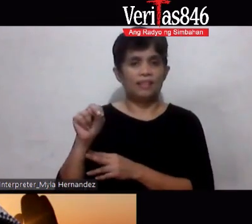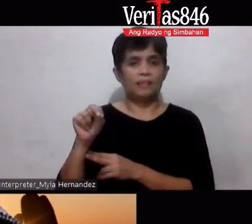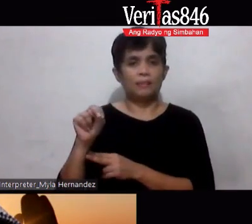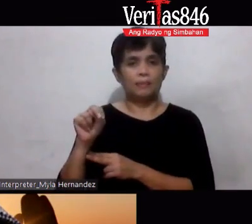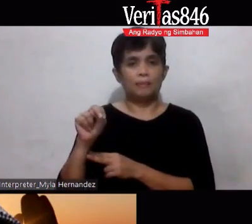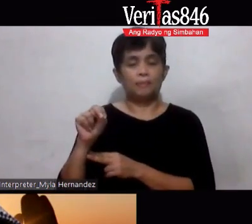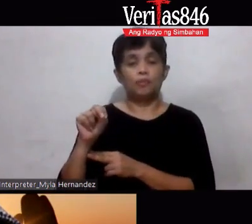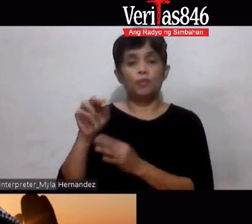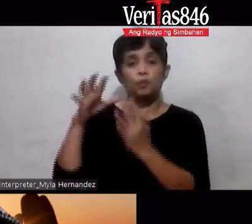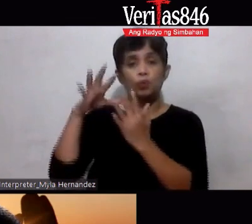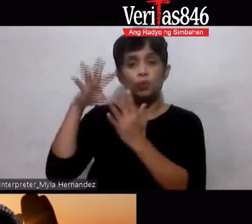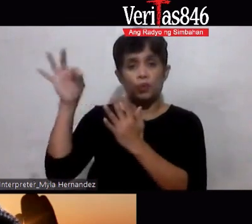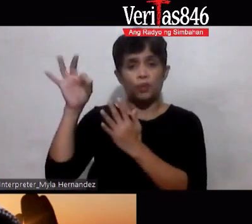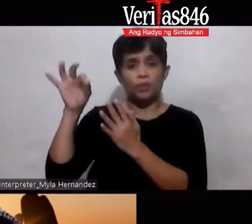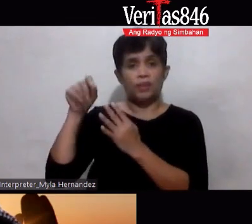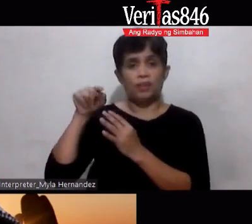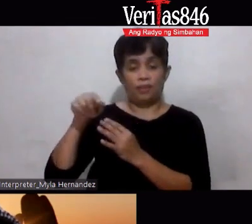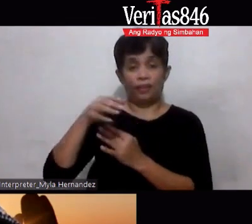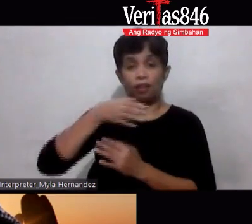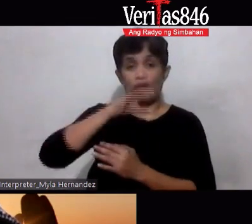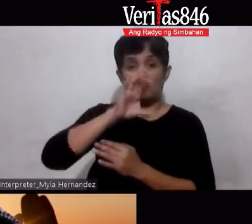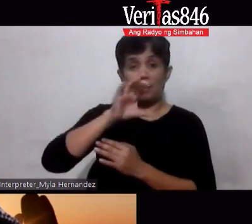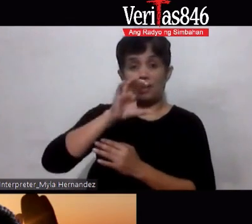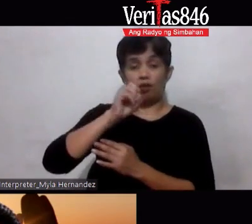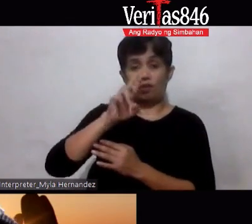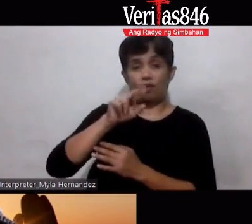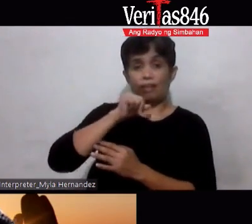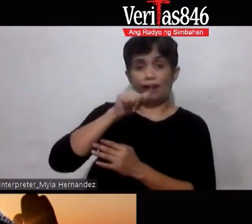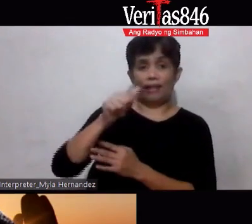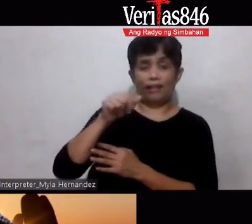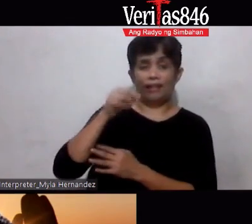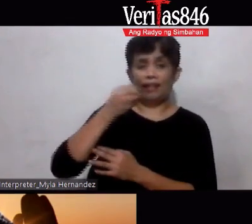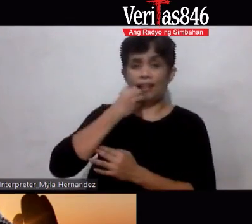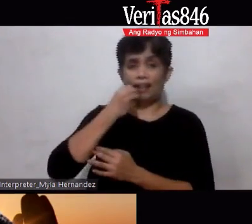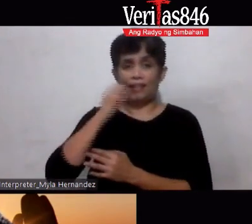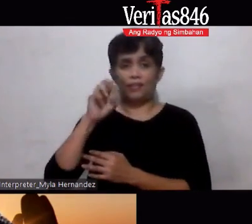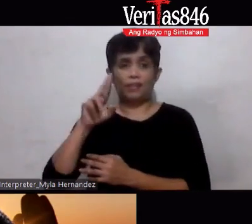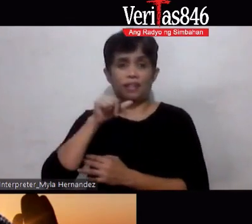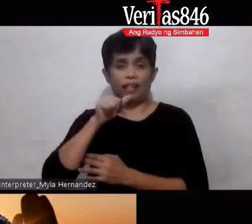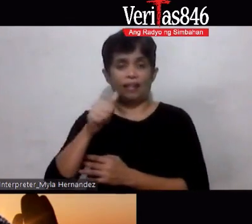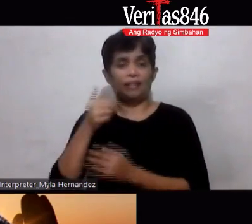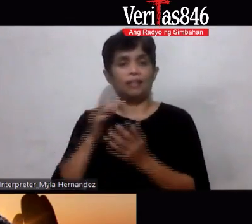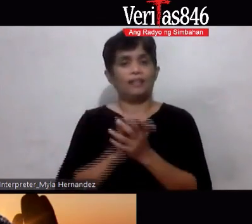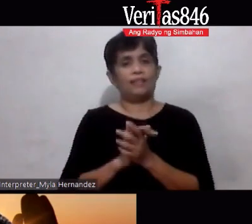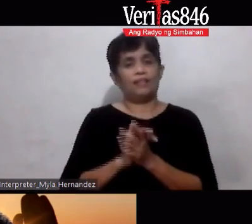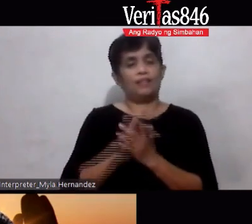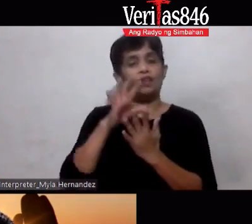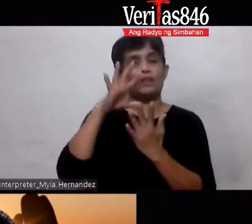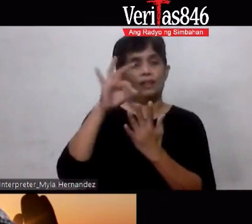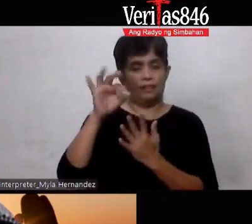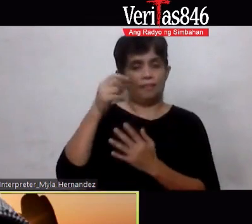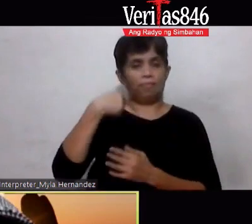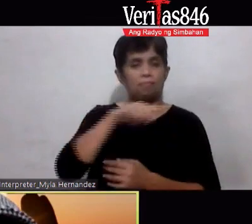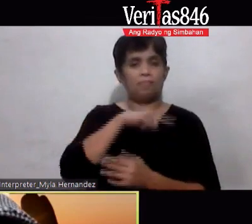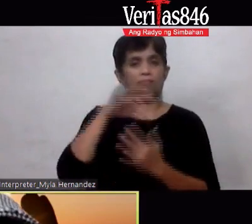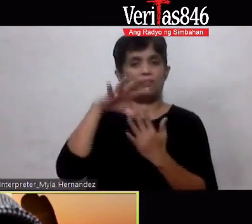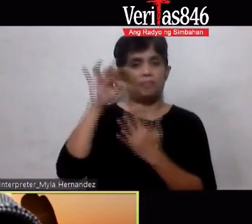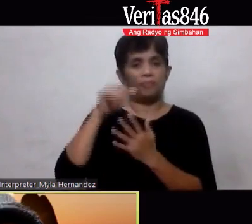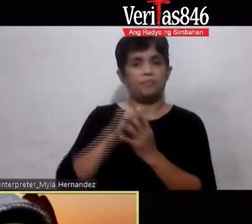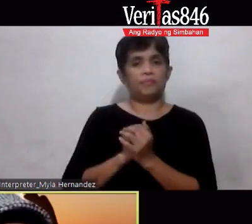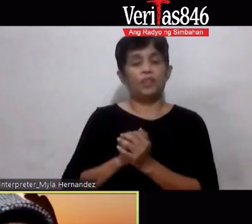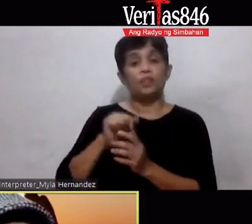choice natin yun eh inumin ko ba yun o hindi kakainin ko ba yun o hindi diba so choice natin yun yun yung